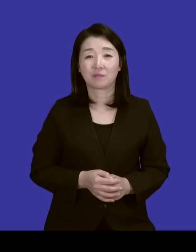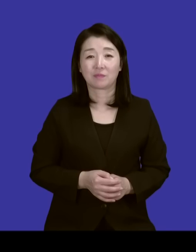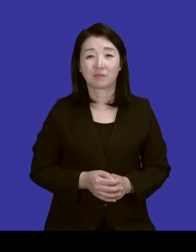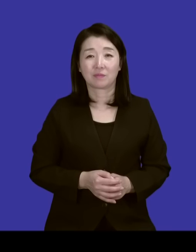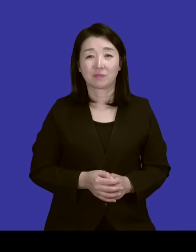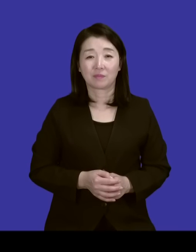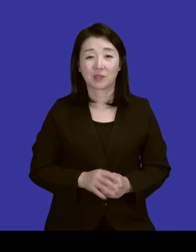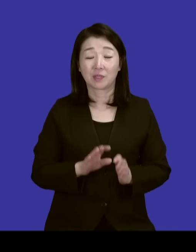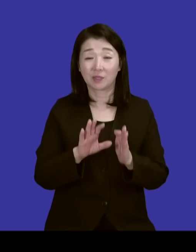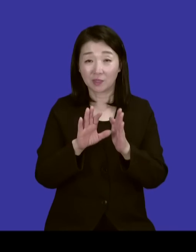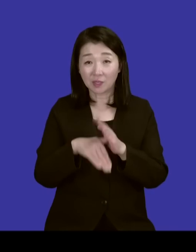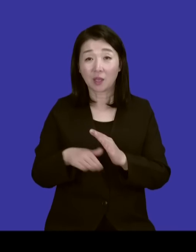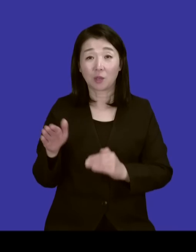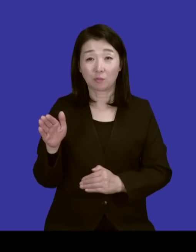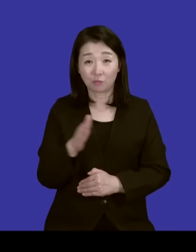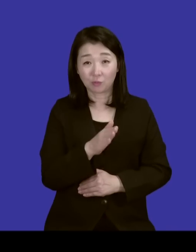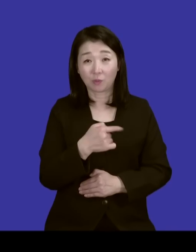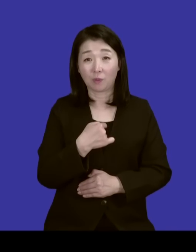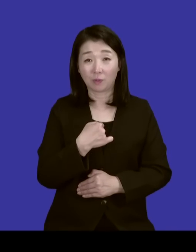그때부터 이제 제가